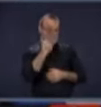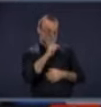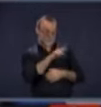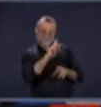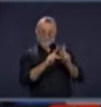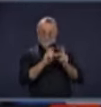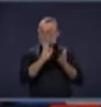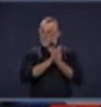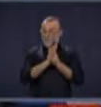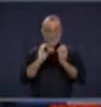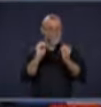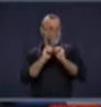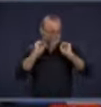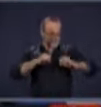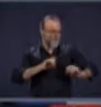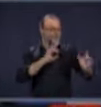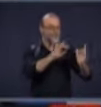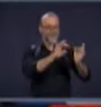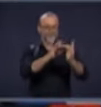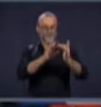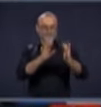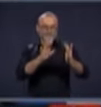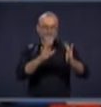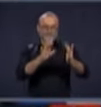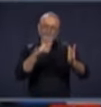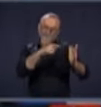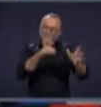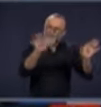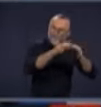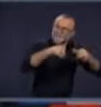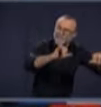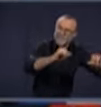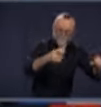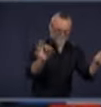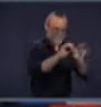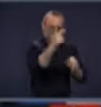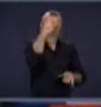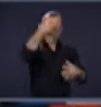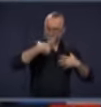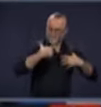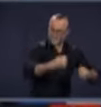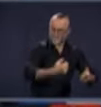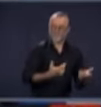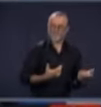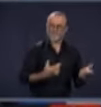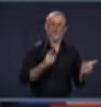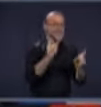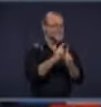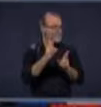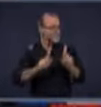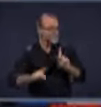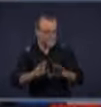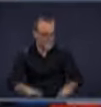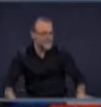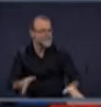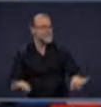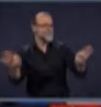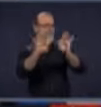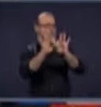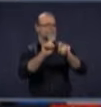Et nous voulons permettre aux gens d'avoir plus de contacts sociaux. Bien sûr, c'est important aussi pour la santé mentale, pour les jeunes